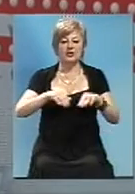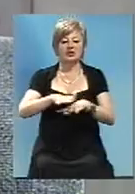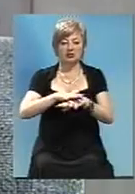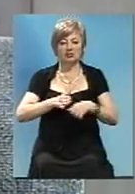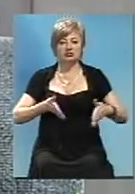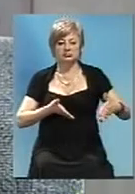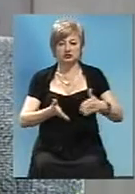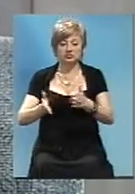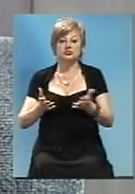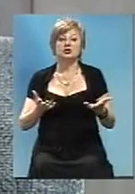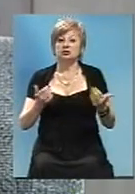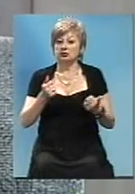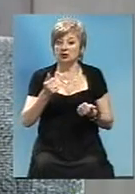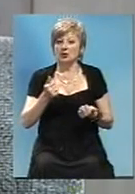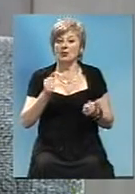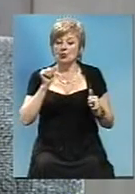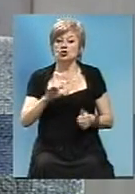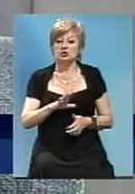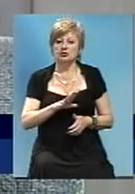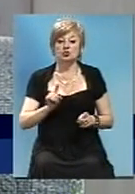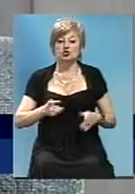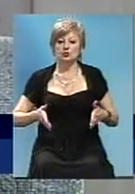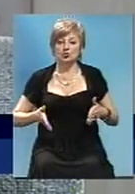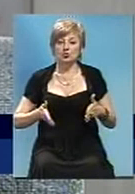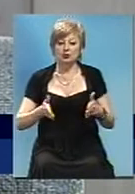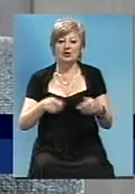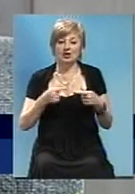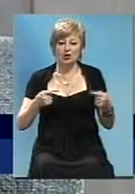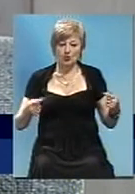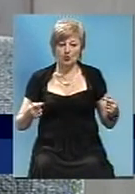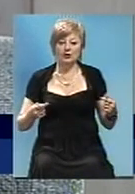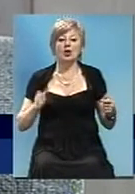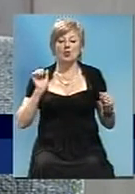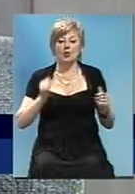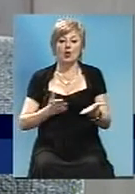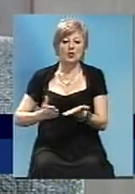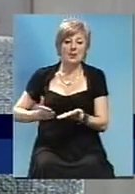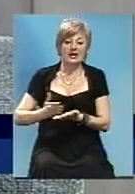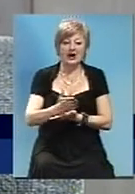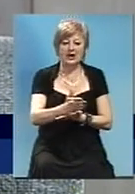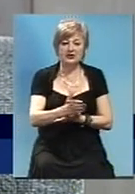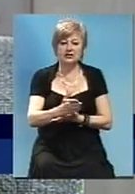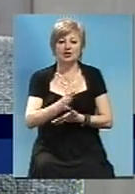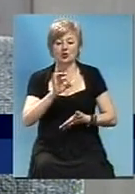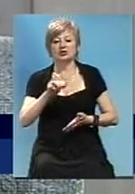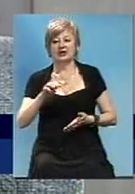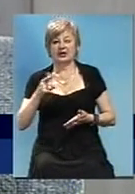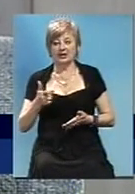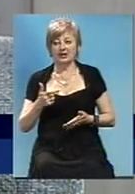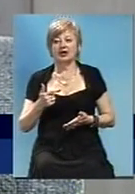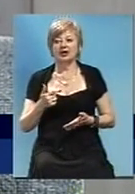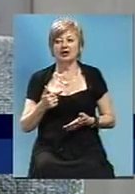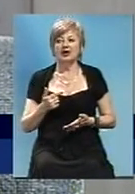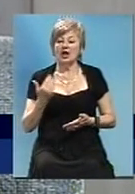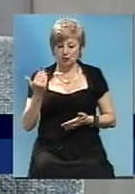Так, звісно, може таке бути, що дороги, любі дороги можуть проходити через ОТГ. Дороги, якими ви